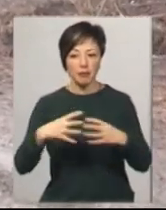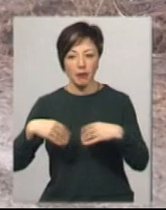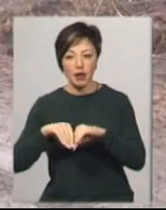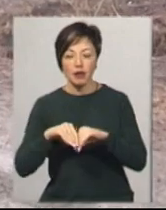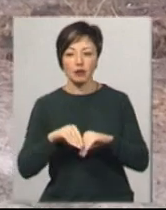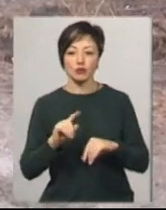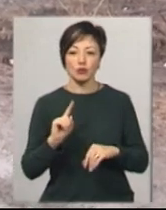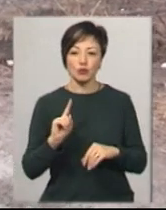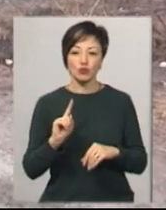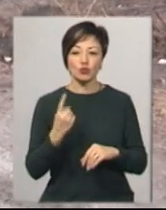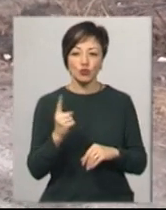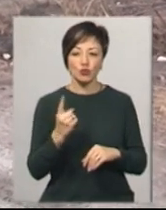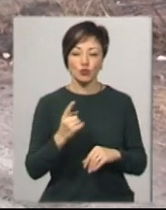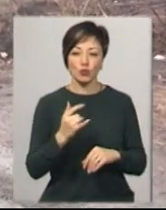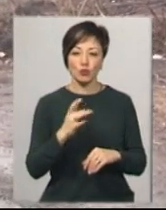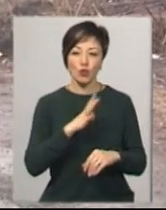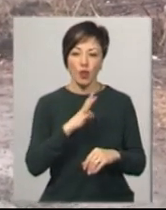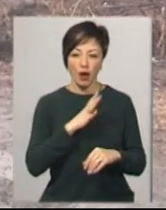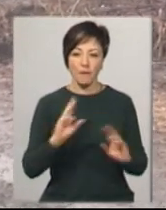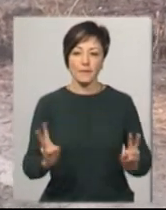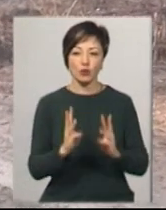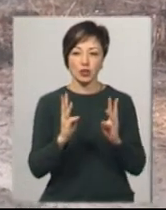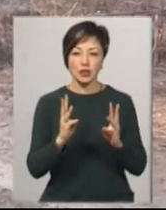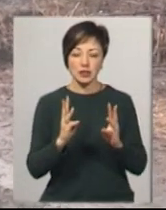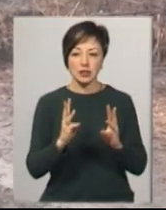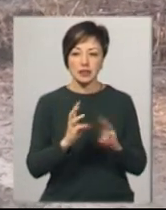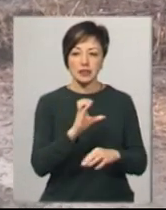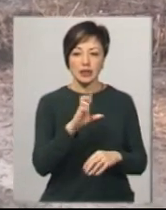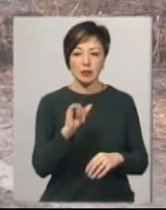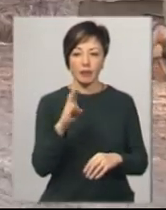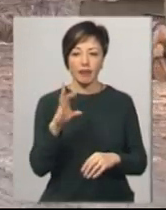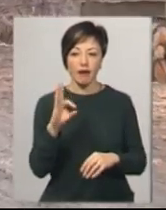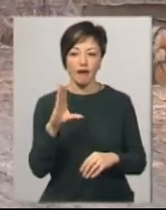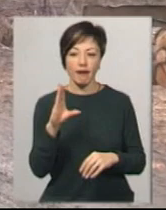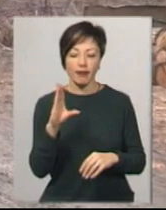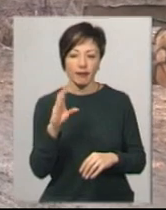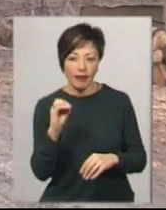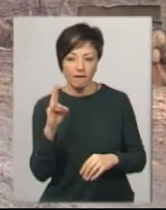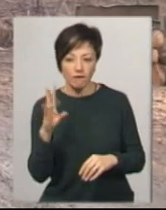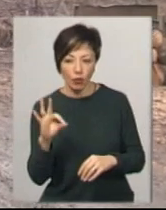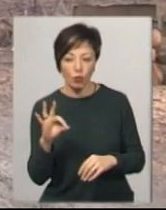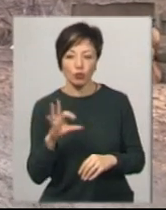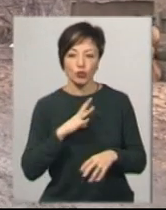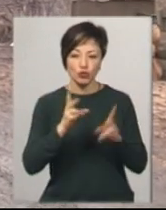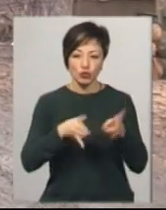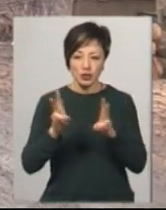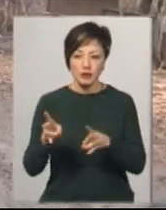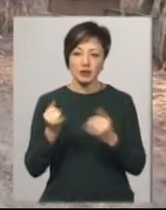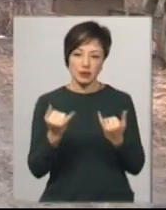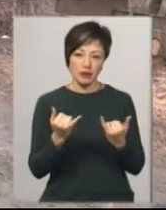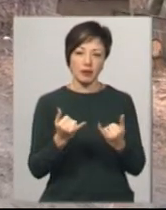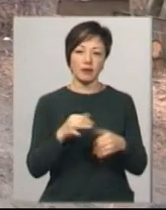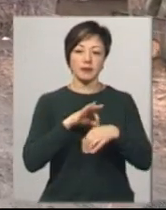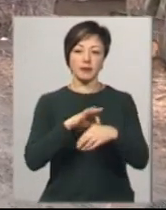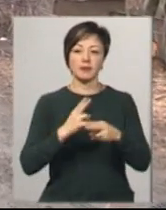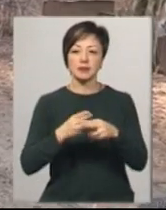пожежа на Росшанській ОТГ в станції Скибнево, де були жертви. З цією метою проводяться протипожежні відпрацювання.